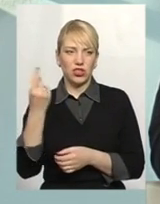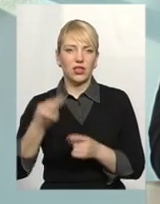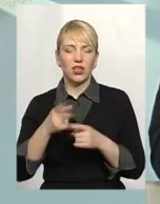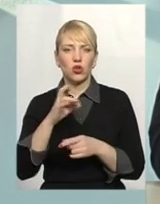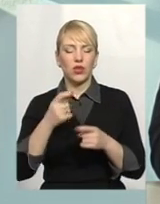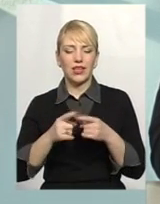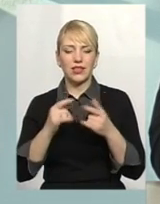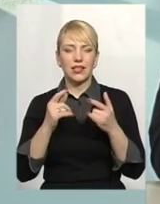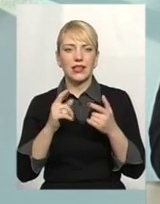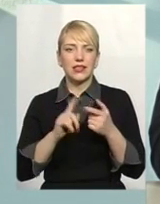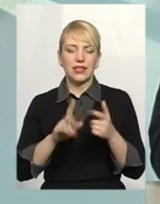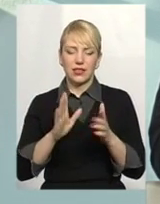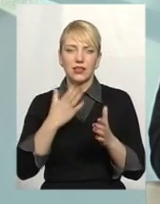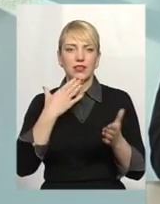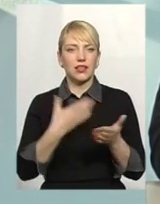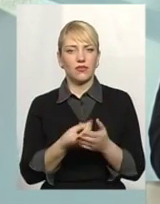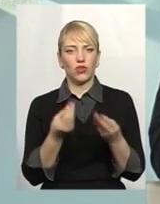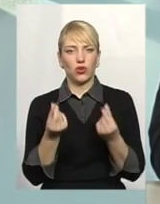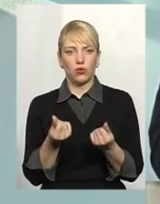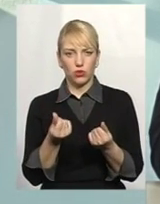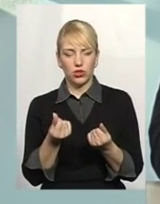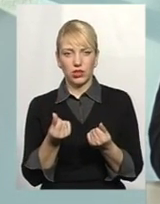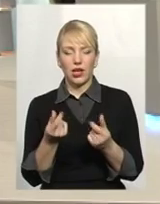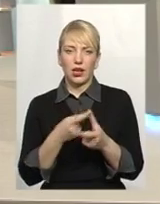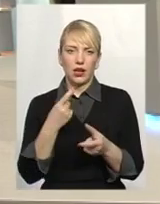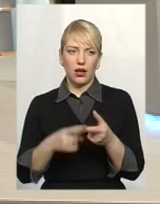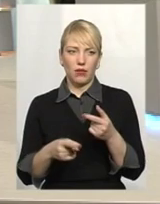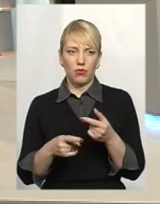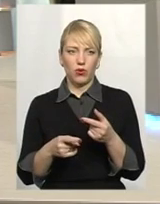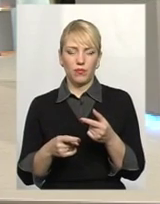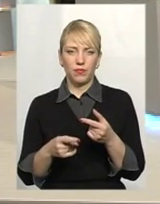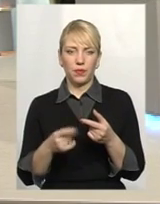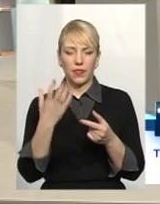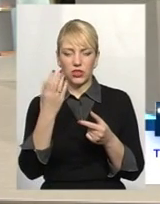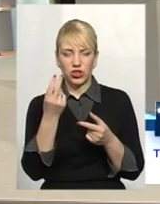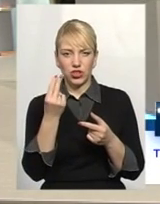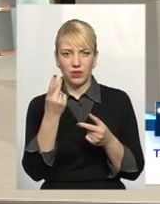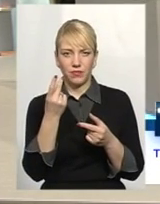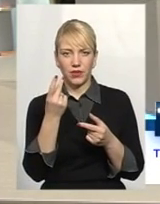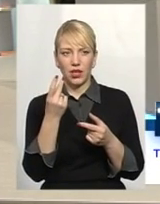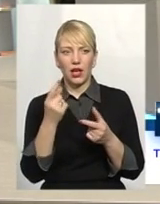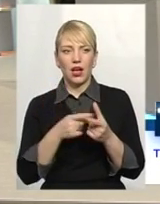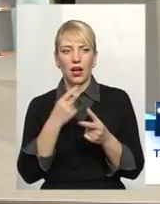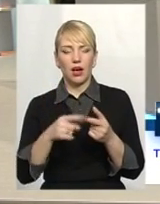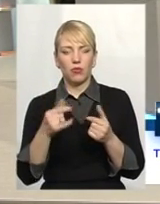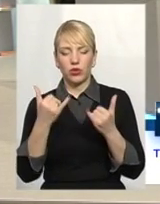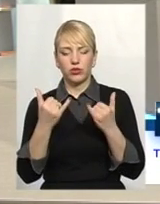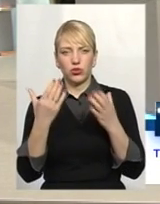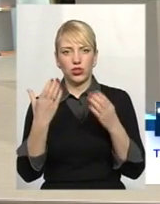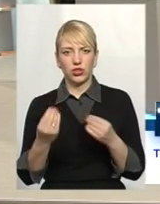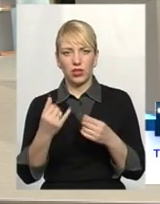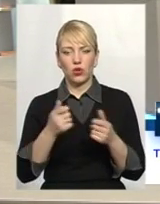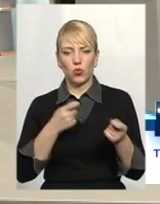можна зробити тільки або за свої кошти, або ми так і не договорили, питання зразу відповів, або на сьогоднішній день